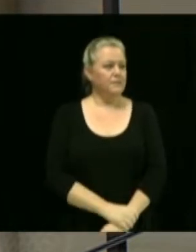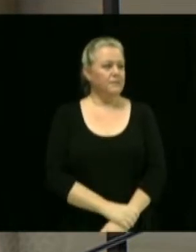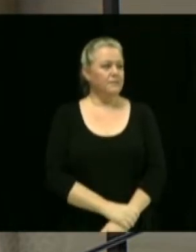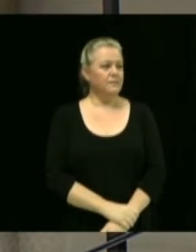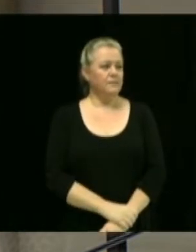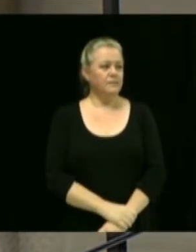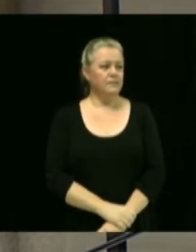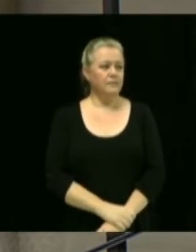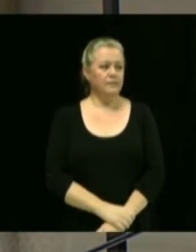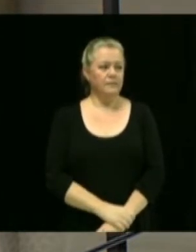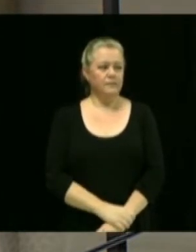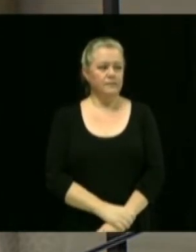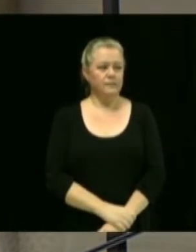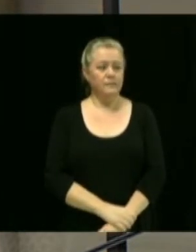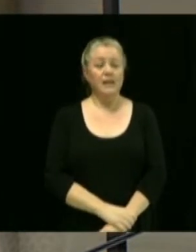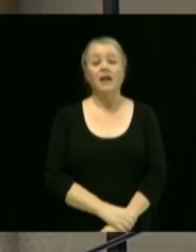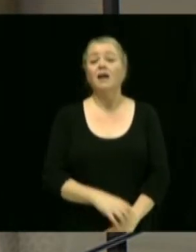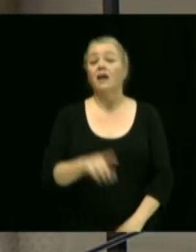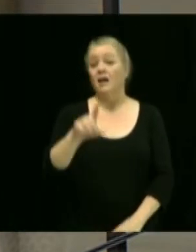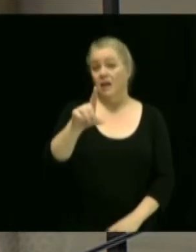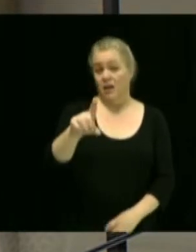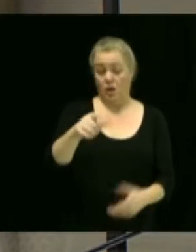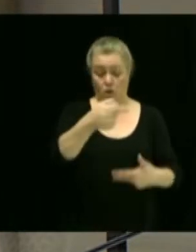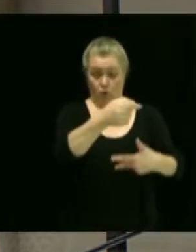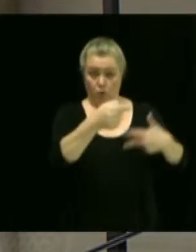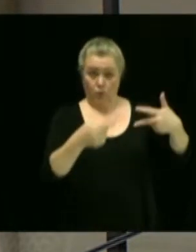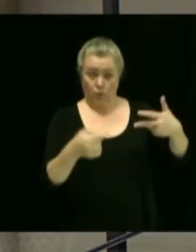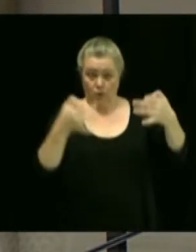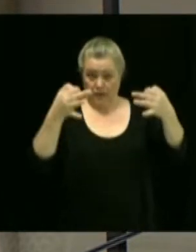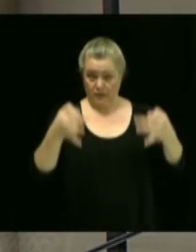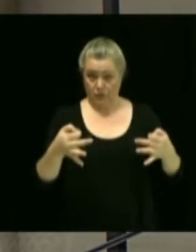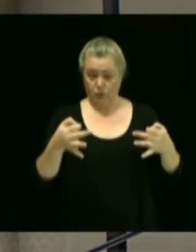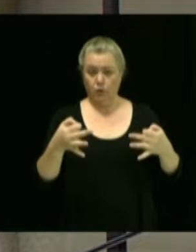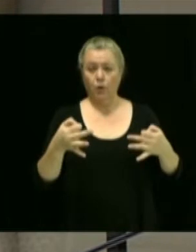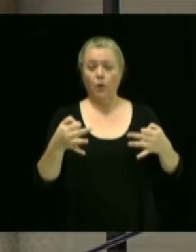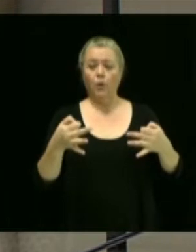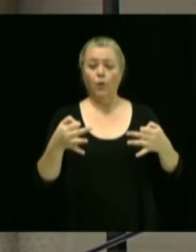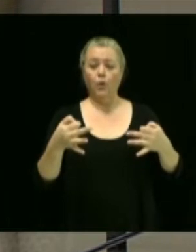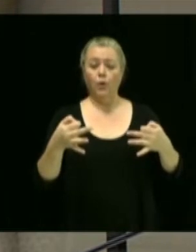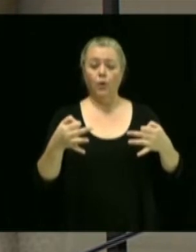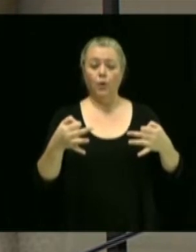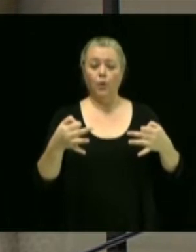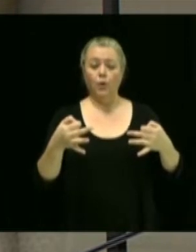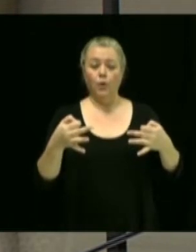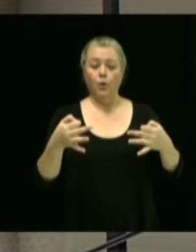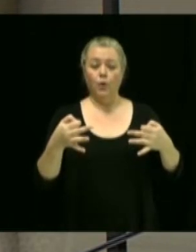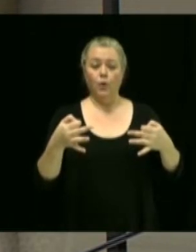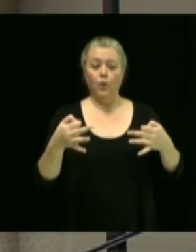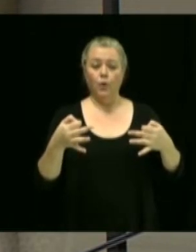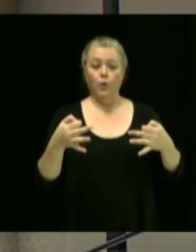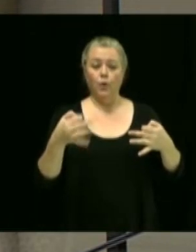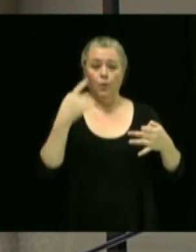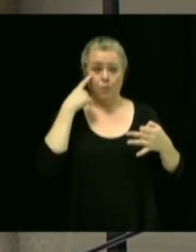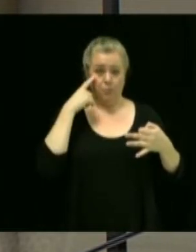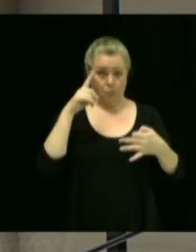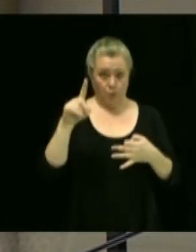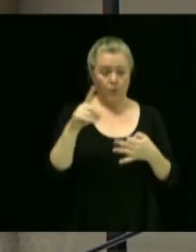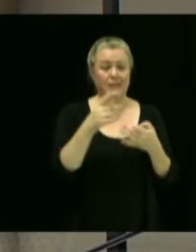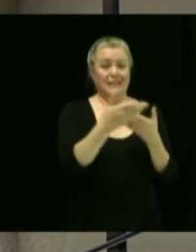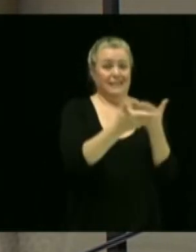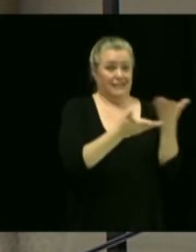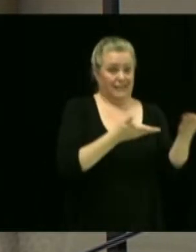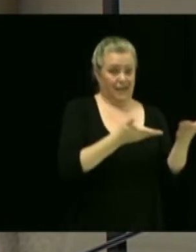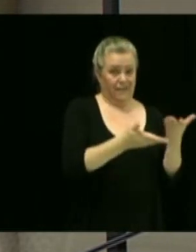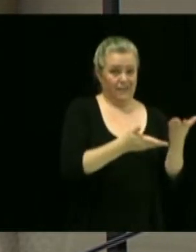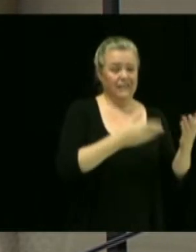Alors, les trois prochaines résolutions concernent maintenant le service des technologies